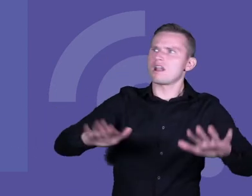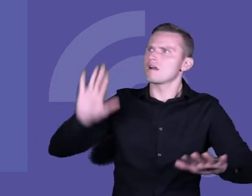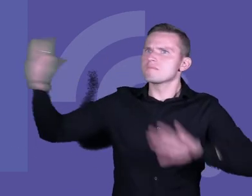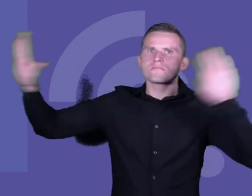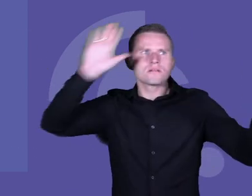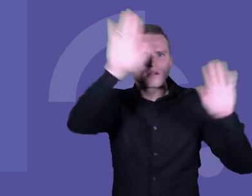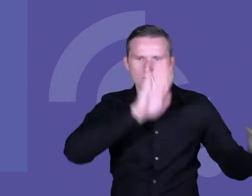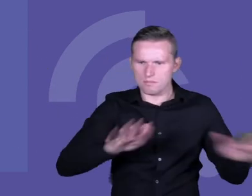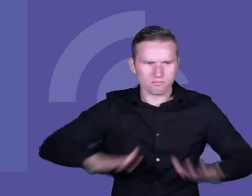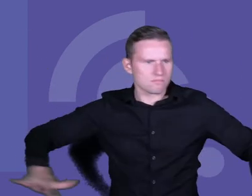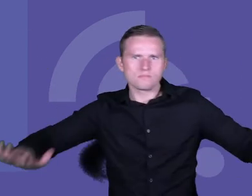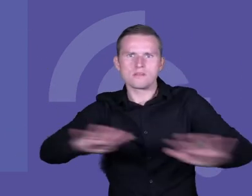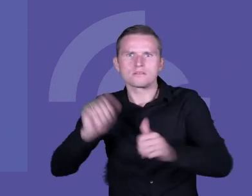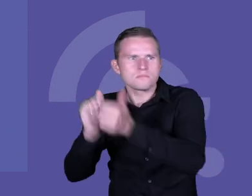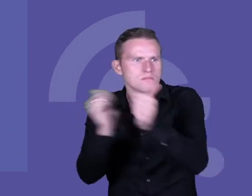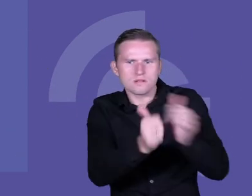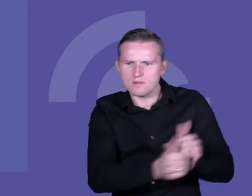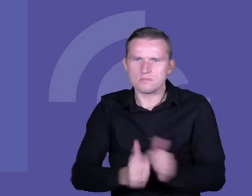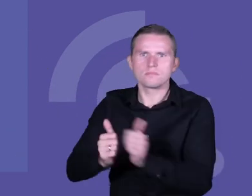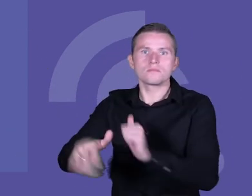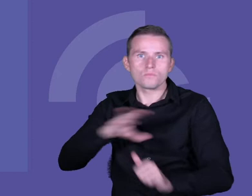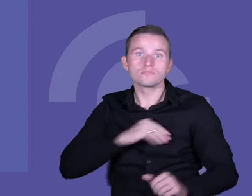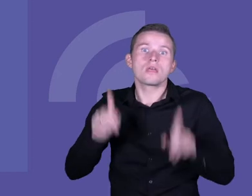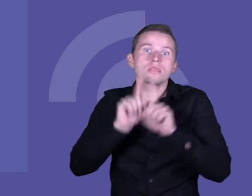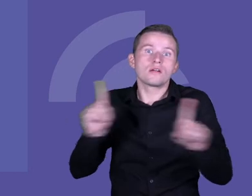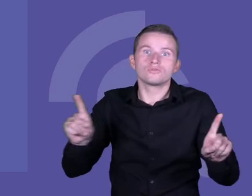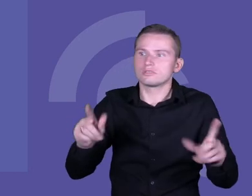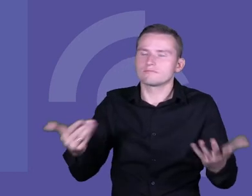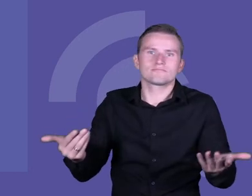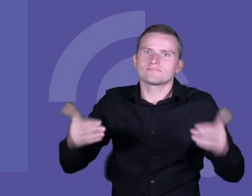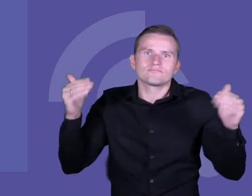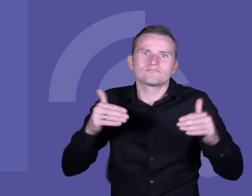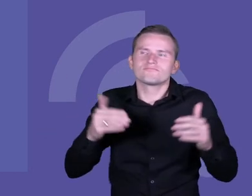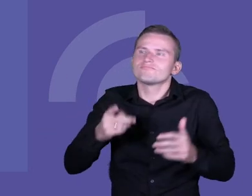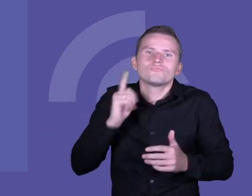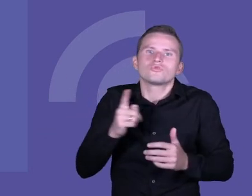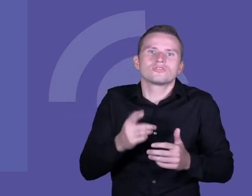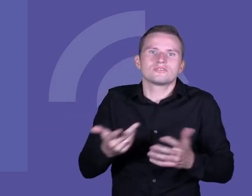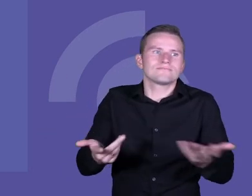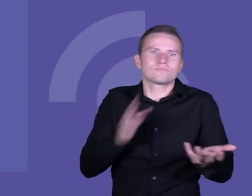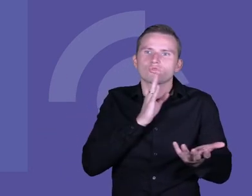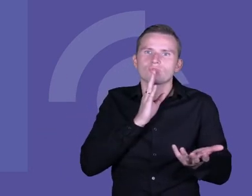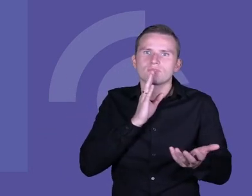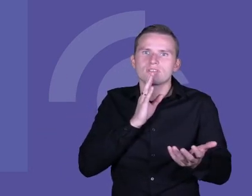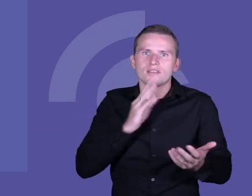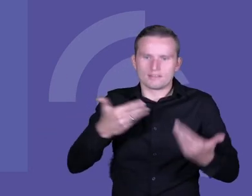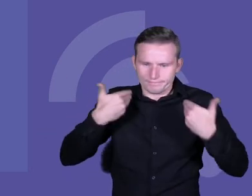sprawia, że nauczyciel się musi w tym jakoś odnaleźć i musi